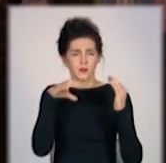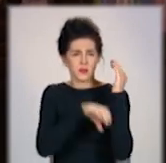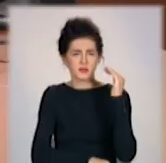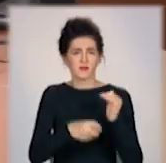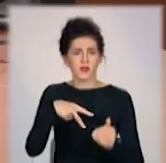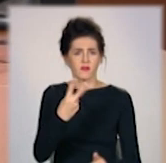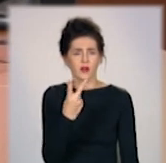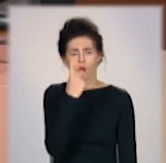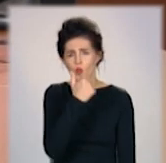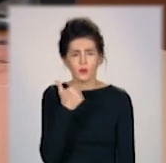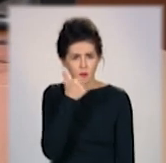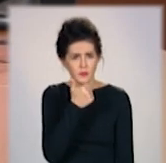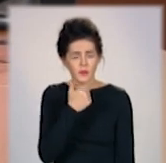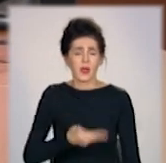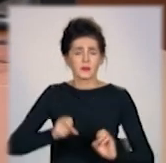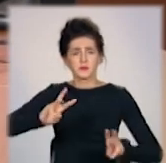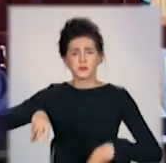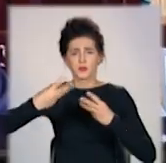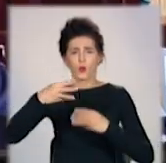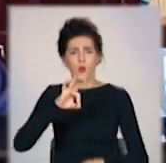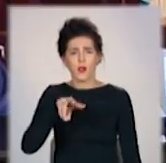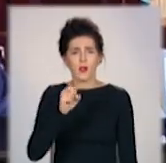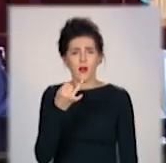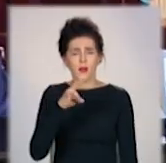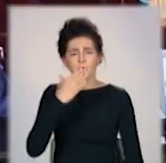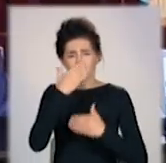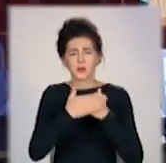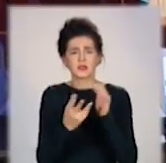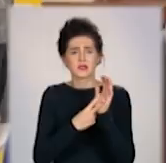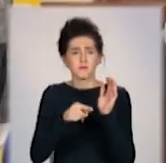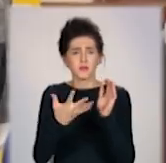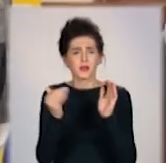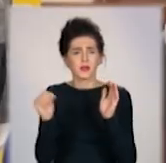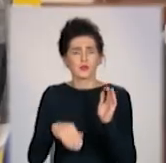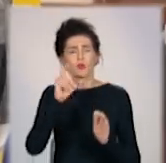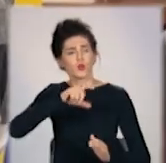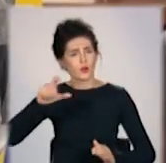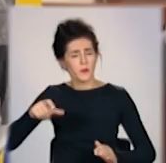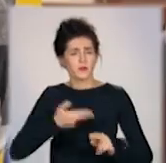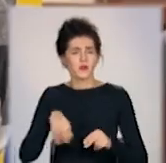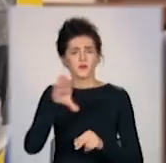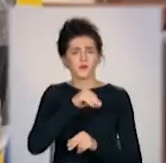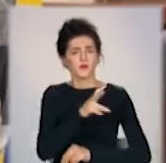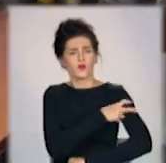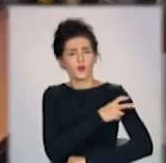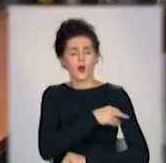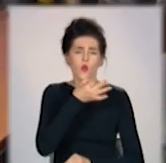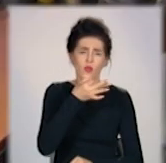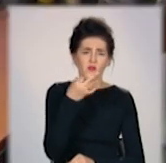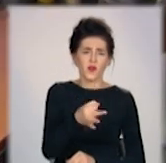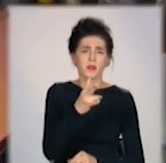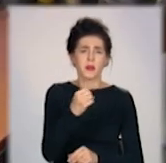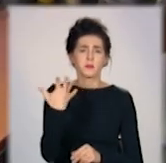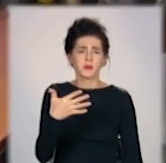року. Онлайн-трансляцію переглянули вже понад 7,5 тисяч людей. Під час неї лікар відповів на 50